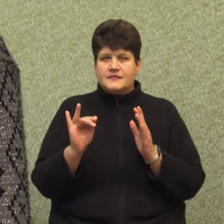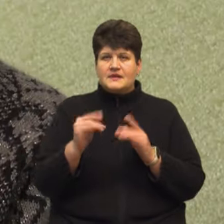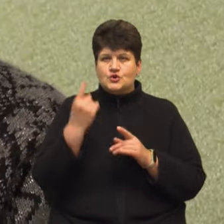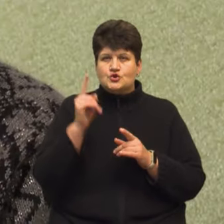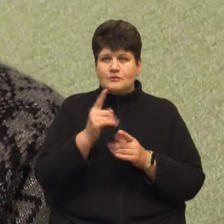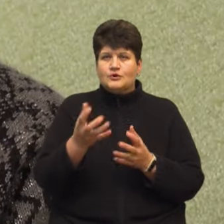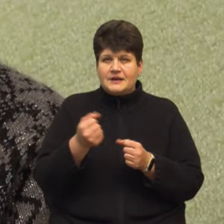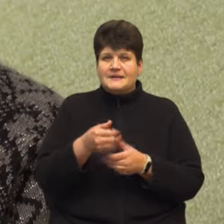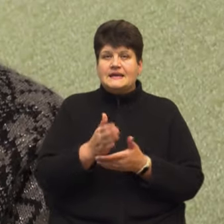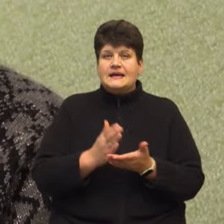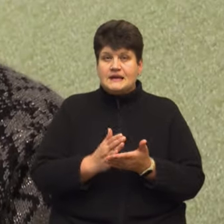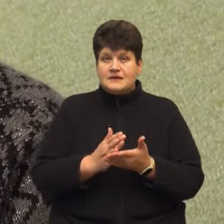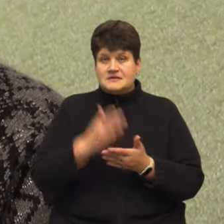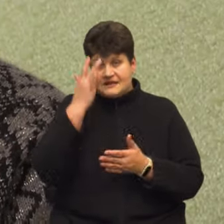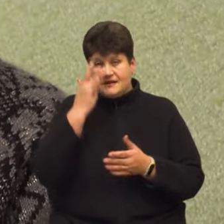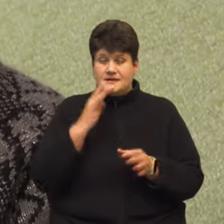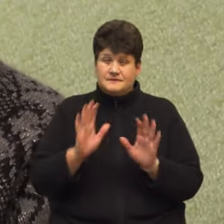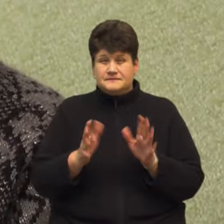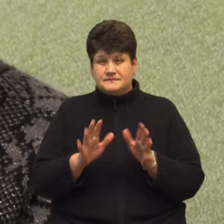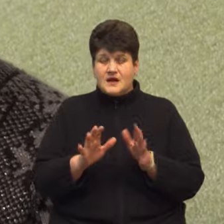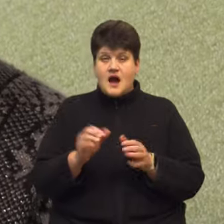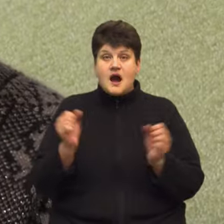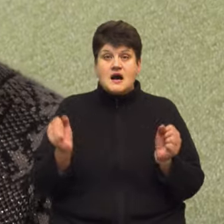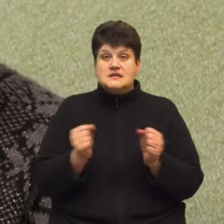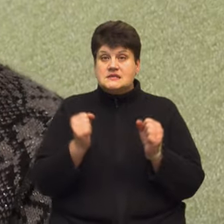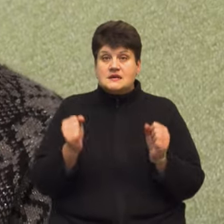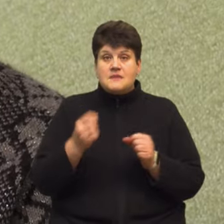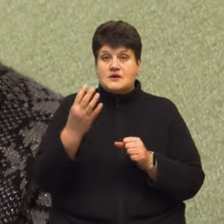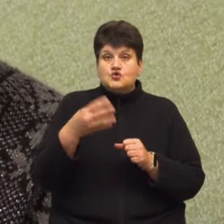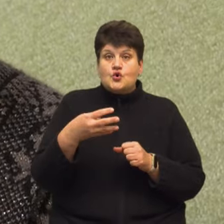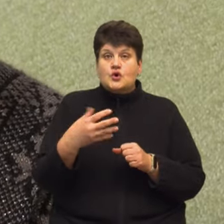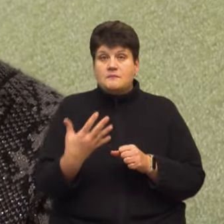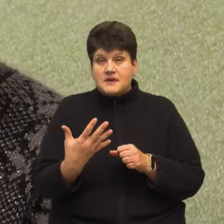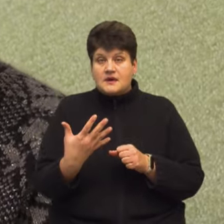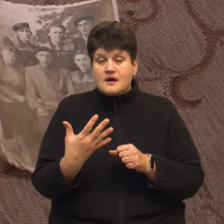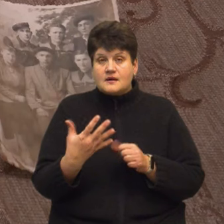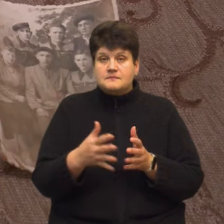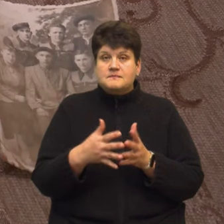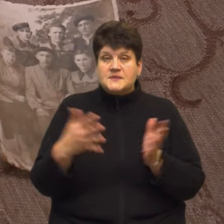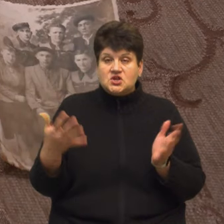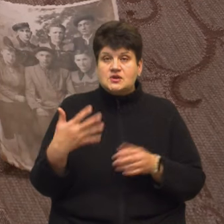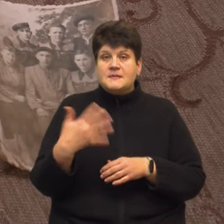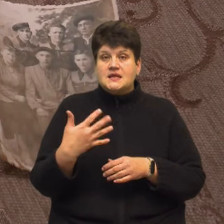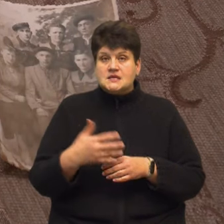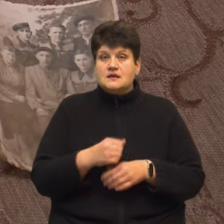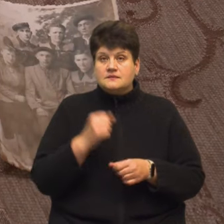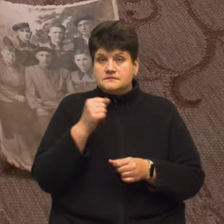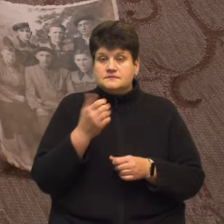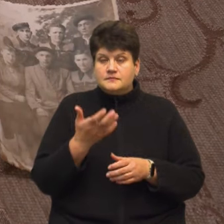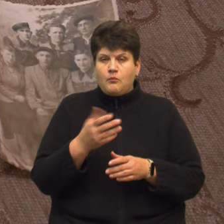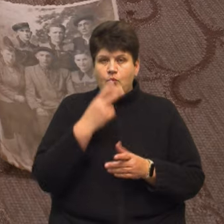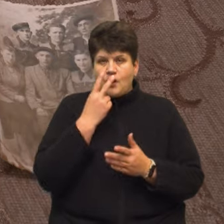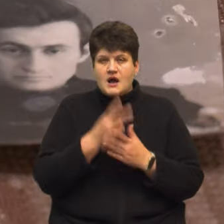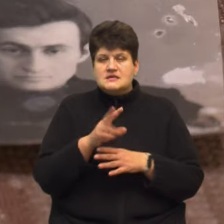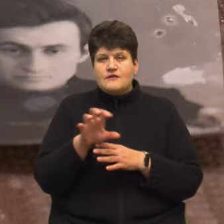розумієте? Та ще вліті пів віде, а зима 45, більше 50. Жінка показує фото зі